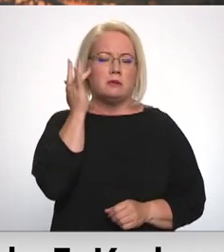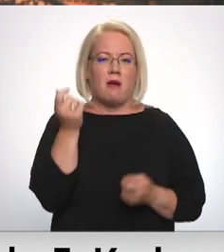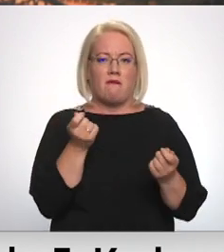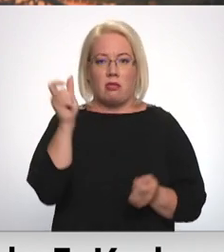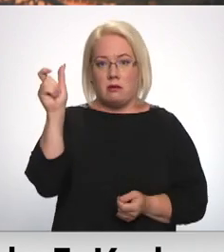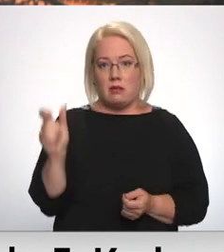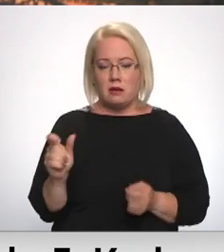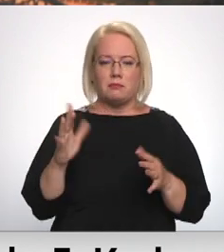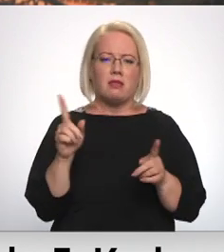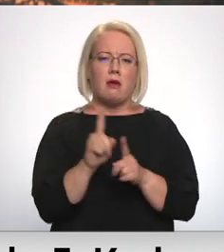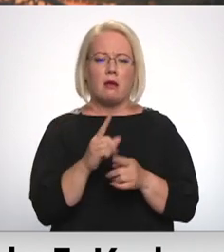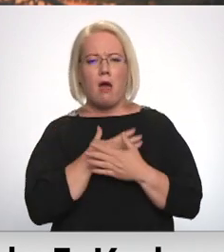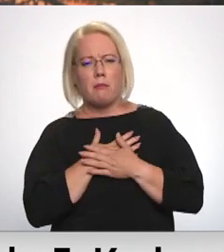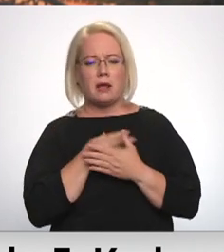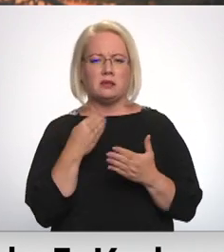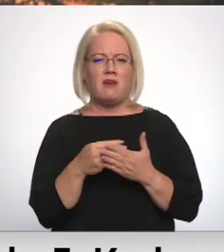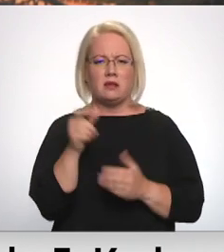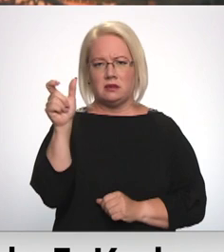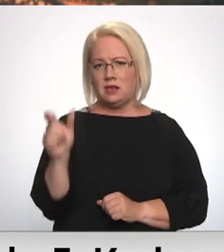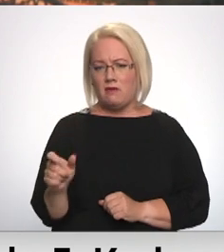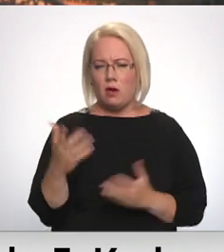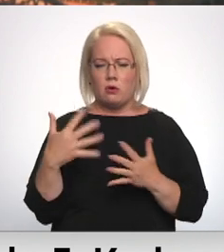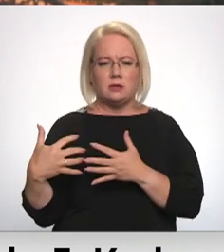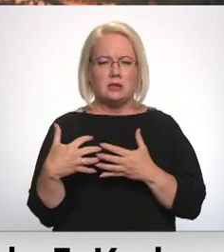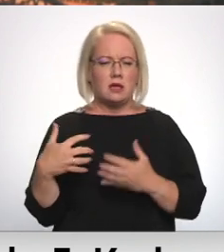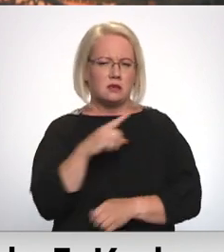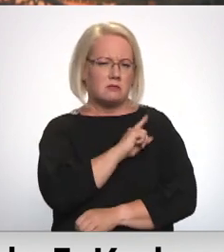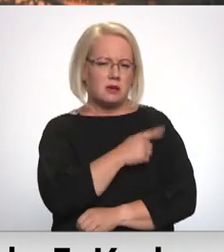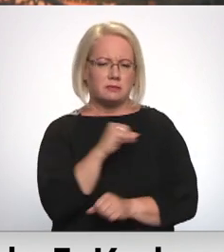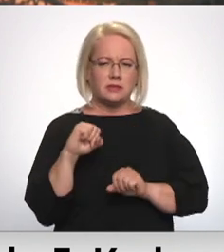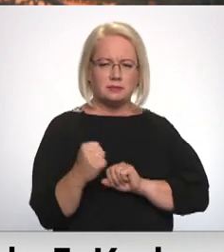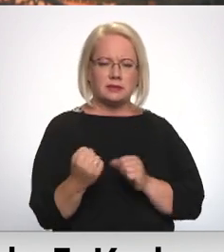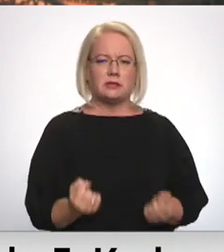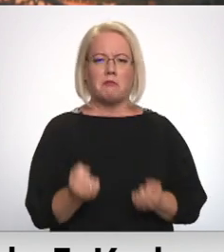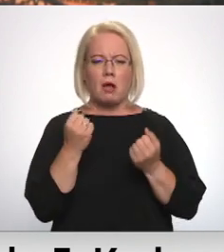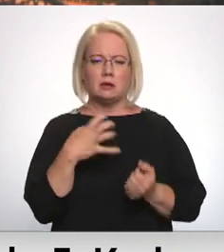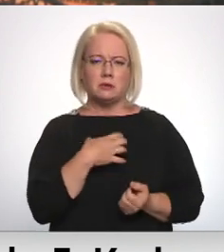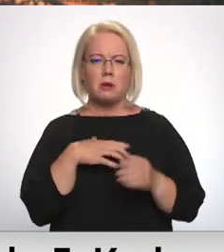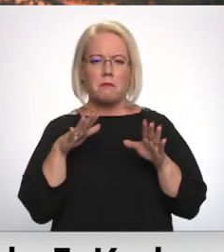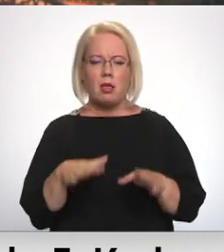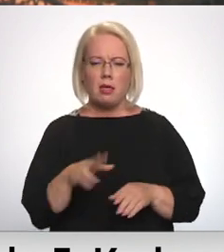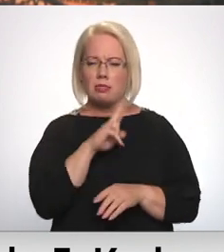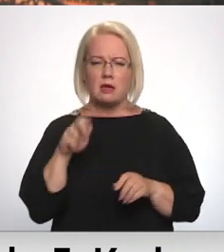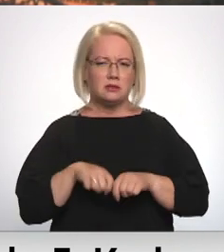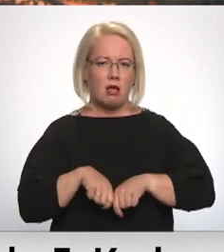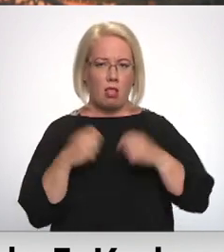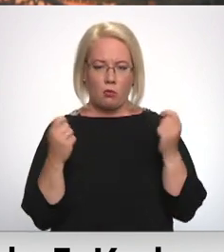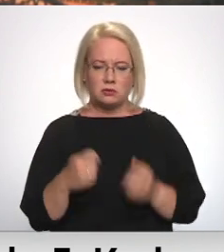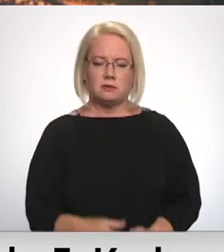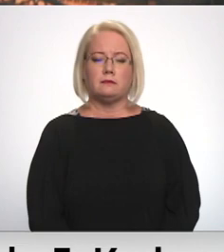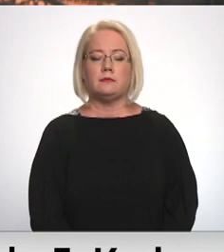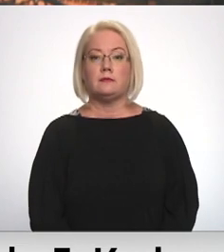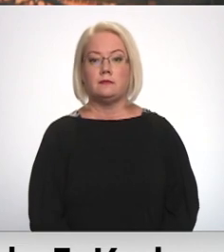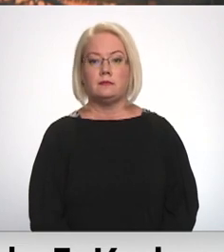vadītājs, bet arī kā abrīnas vērts cilvēks, kura cīņas spars par spīti smagajai slimībai palika neslausts. Turpinamā dar